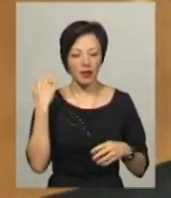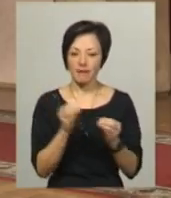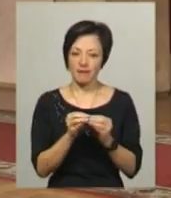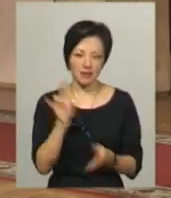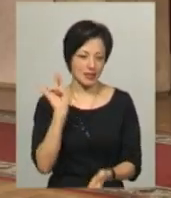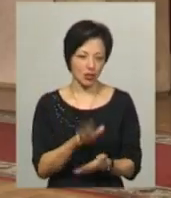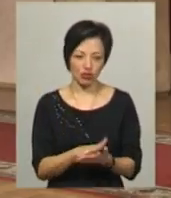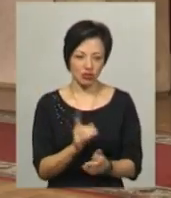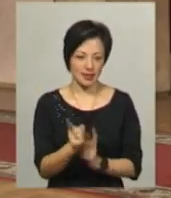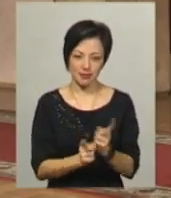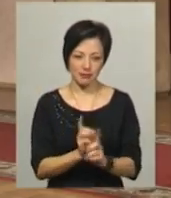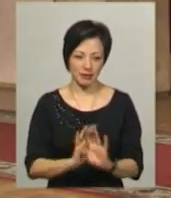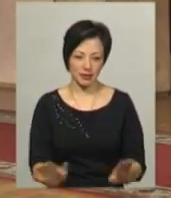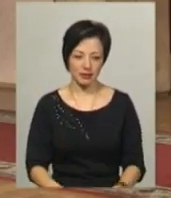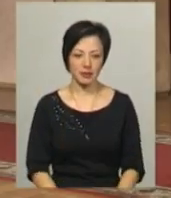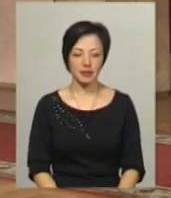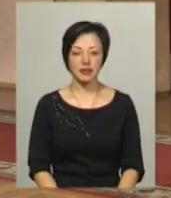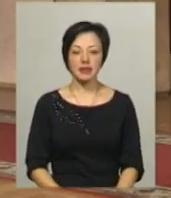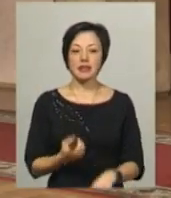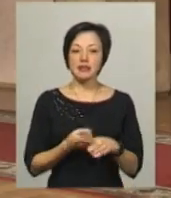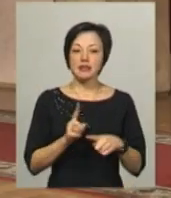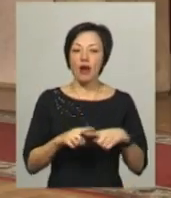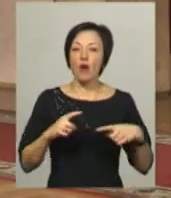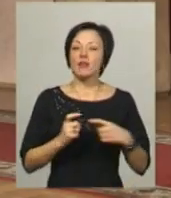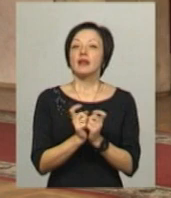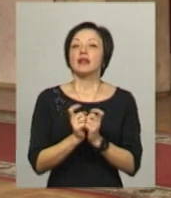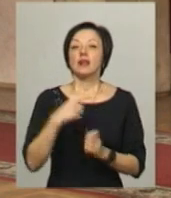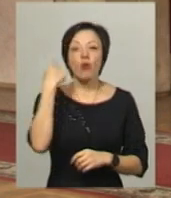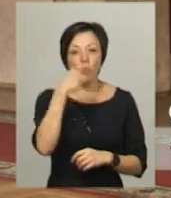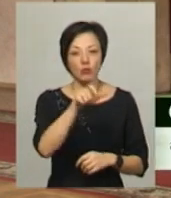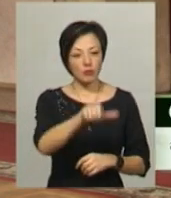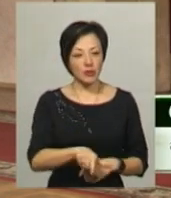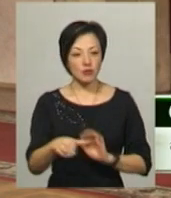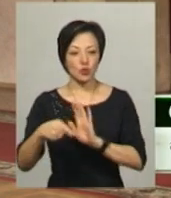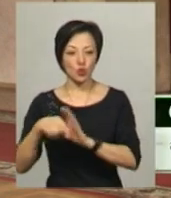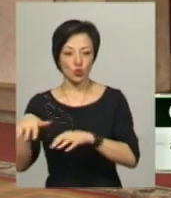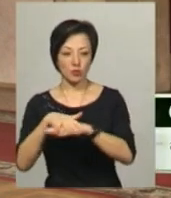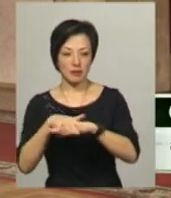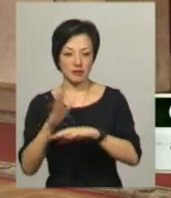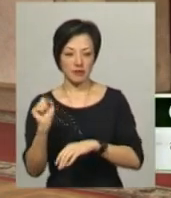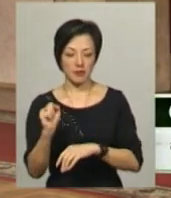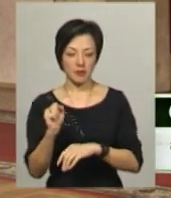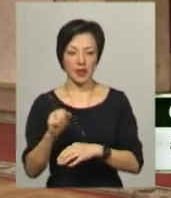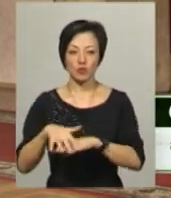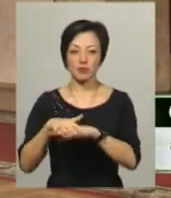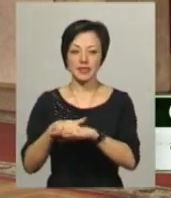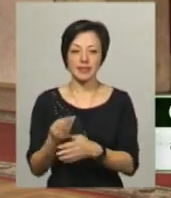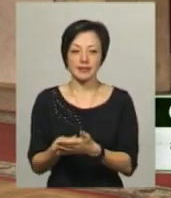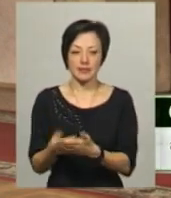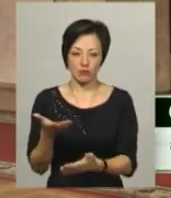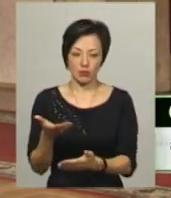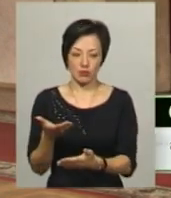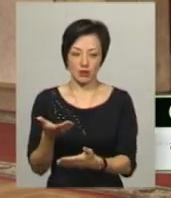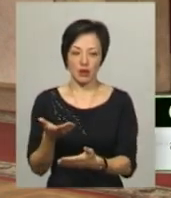незмінними. Це конфлікт особистості і суспільства, суспільних цінностей. Зокрема,